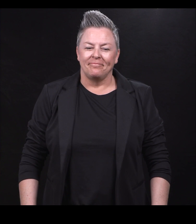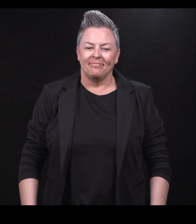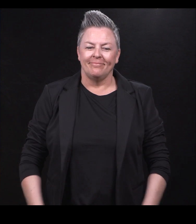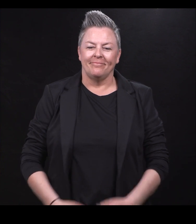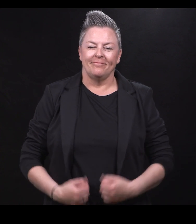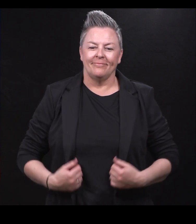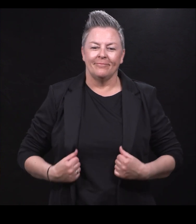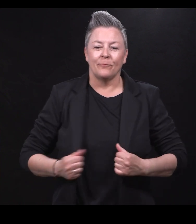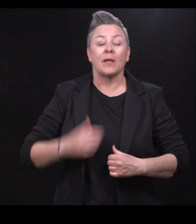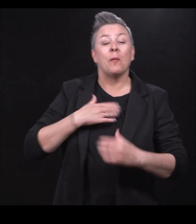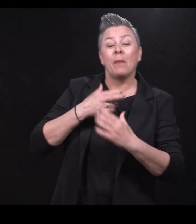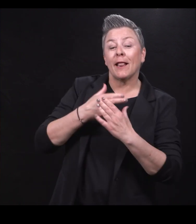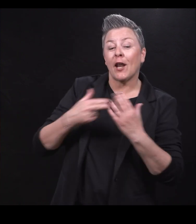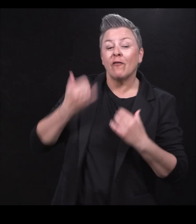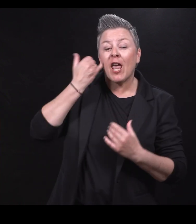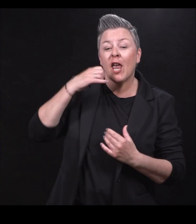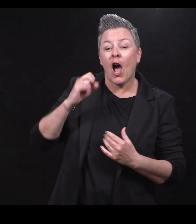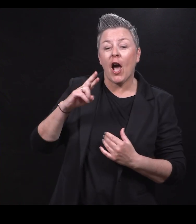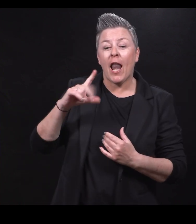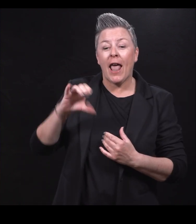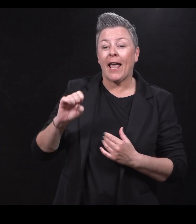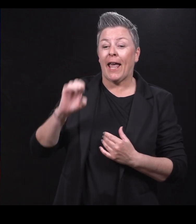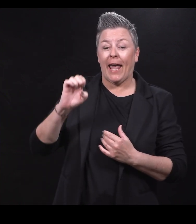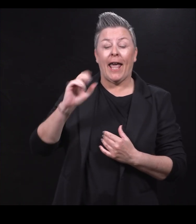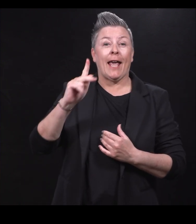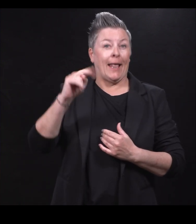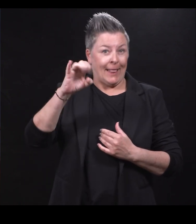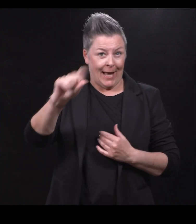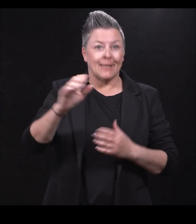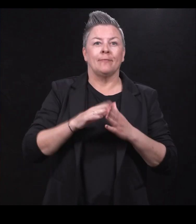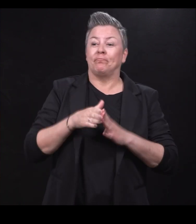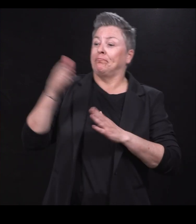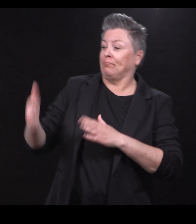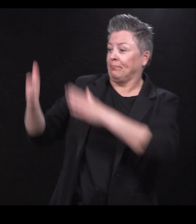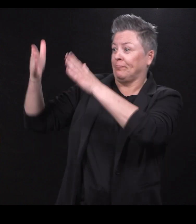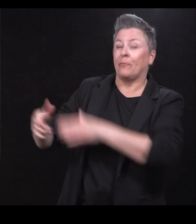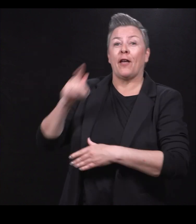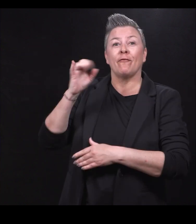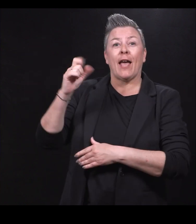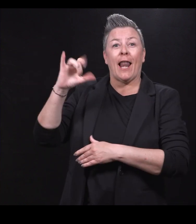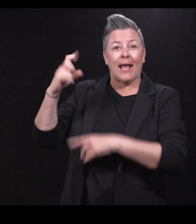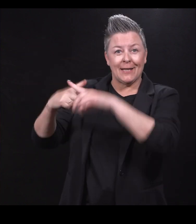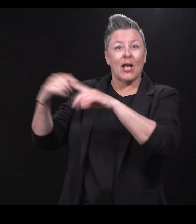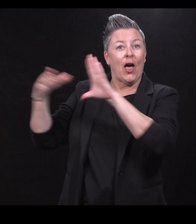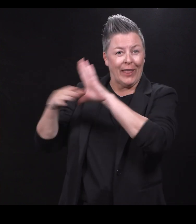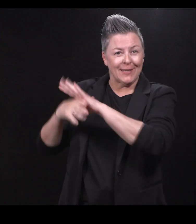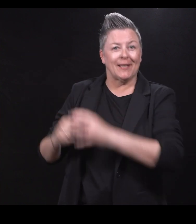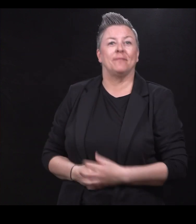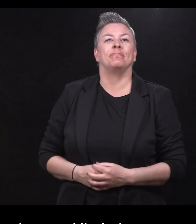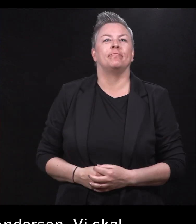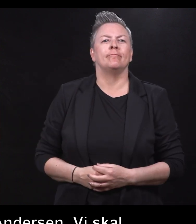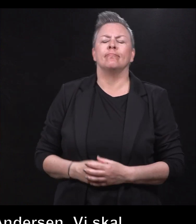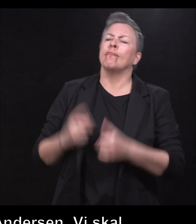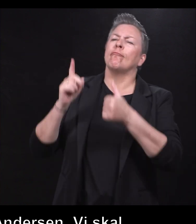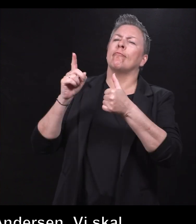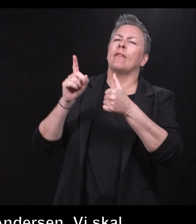Og mitt navn er Jarle Ekenes, og ved siden av meg har jeg da Felix Andersen. Og vi skal... Først